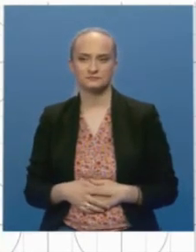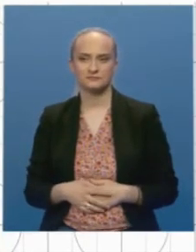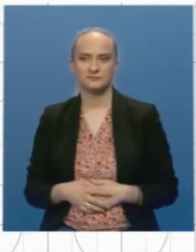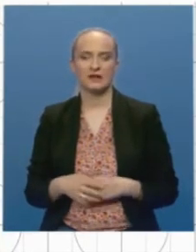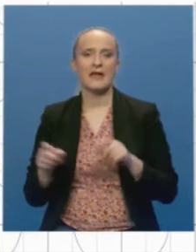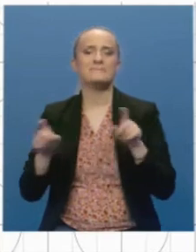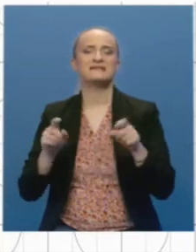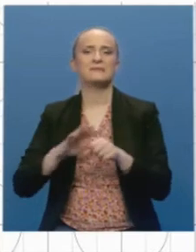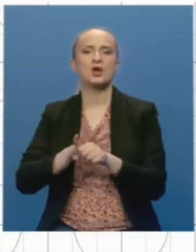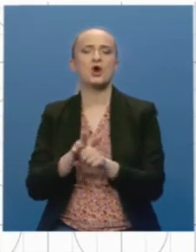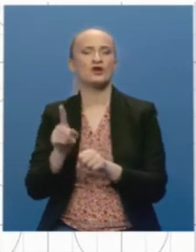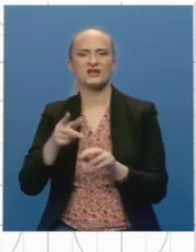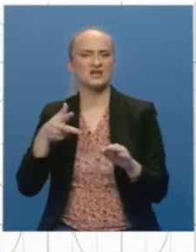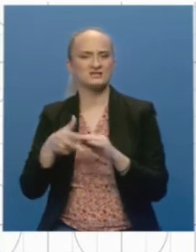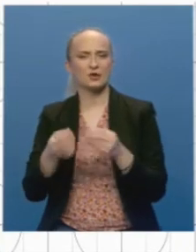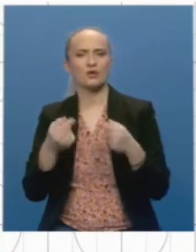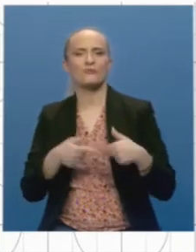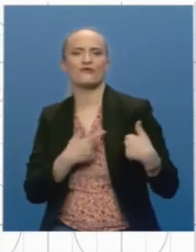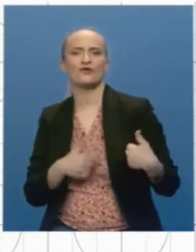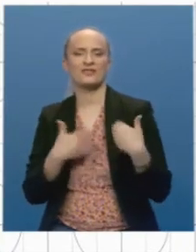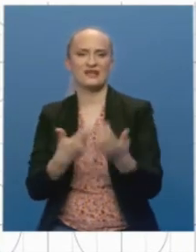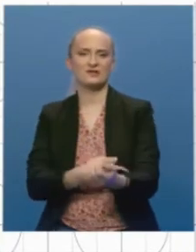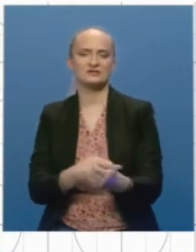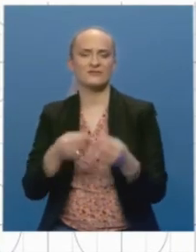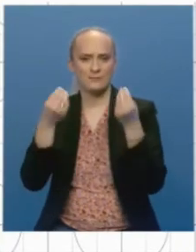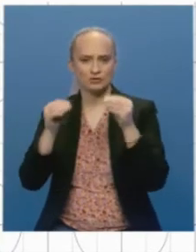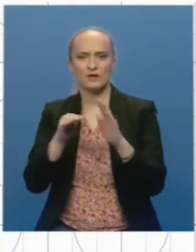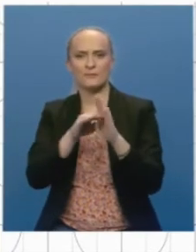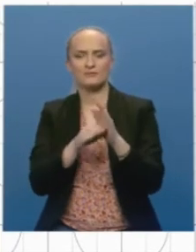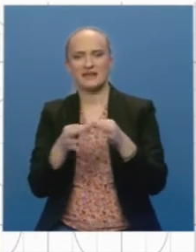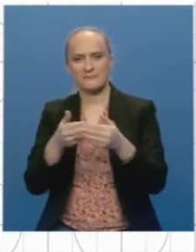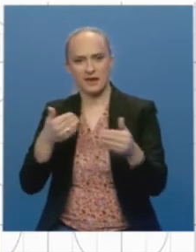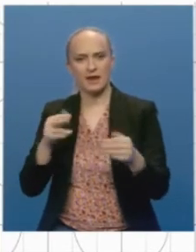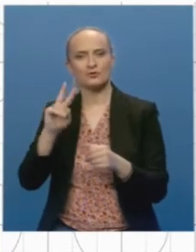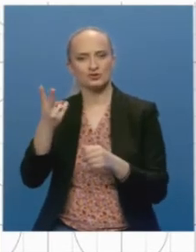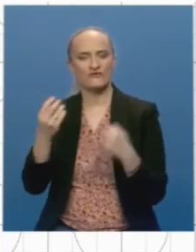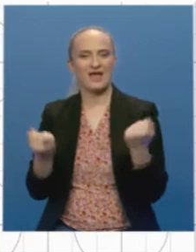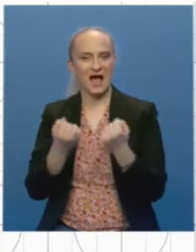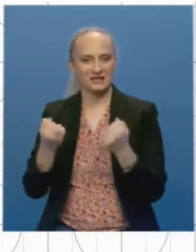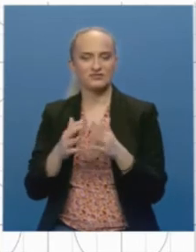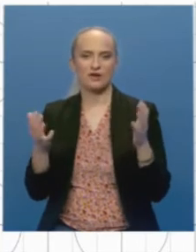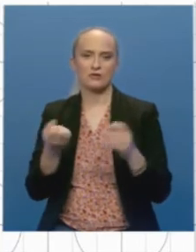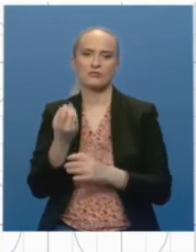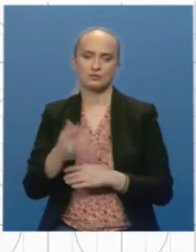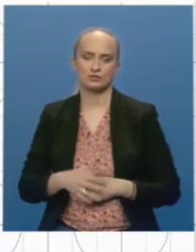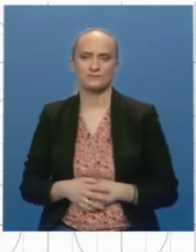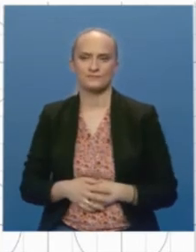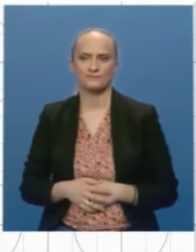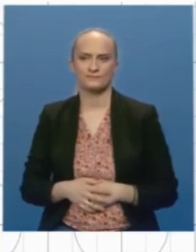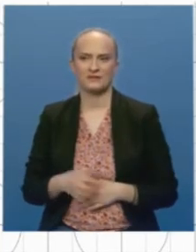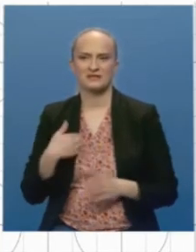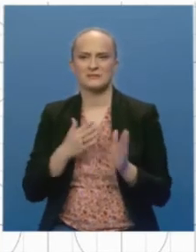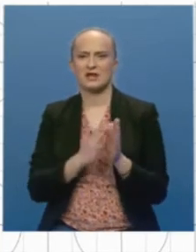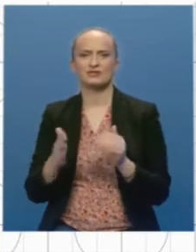Pandemija korone nije spriječila dobrovoljne davalce, da su spoštovanje propisanih mjera odazao u akciji u velikom broju. Pokušavam da bila